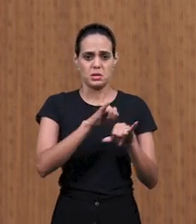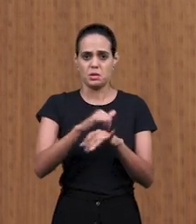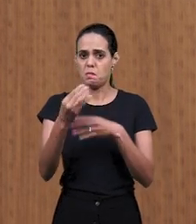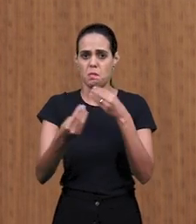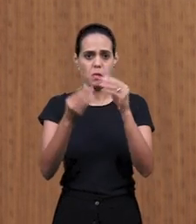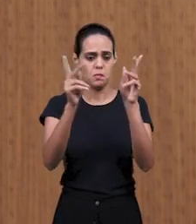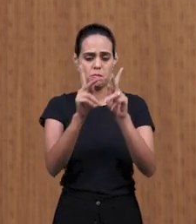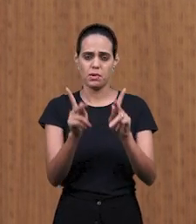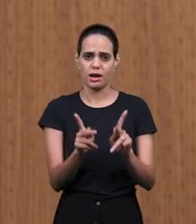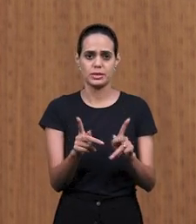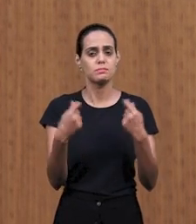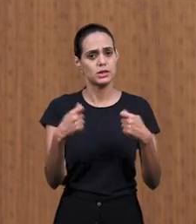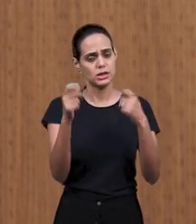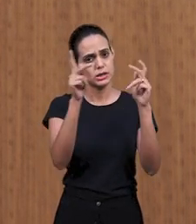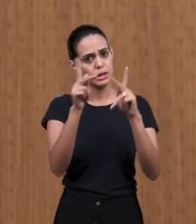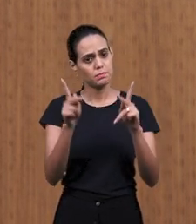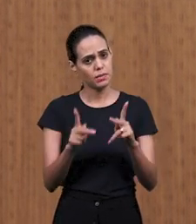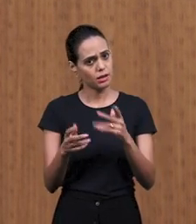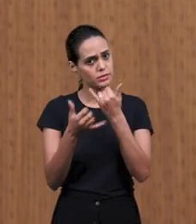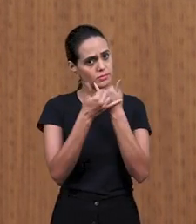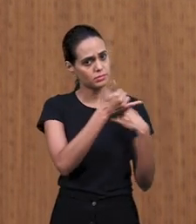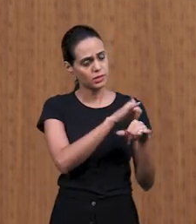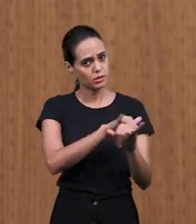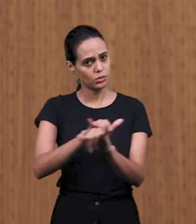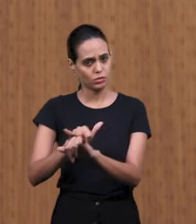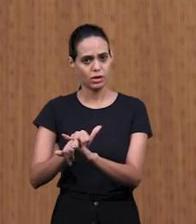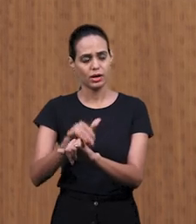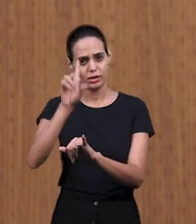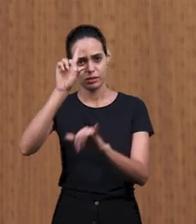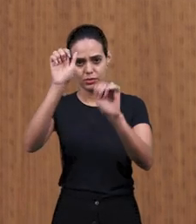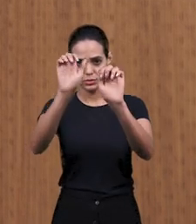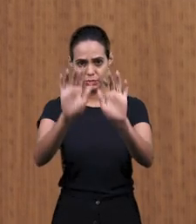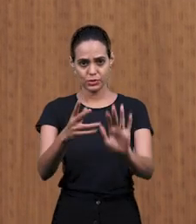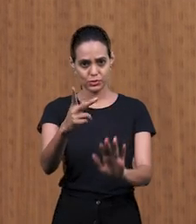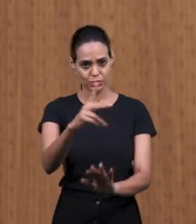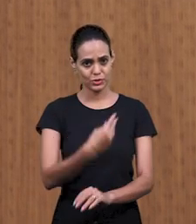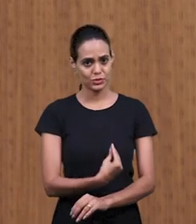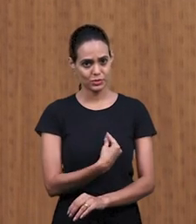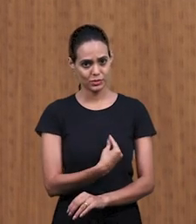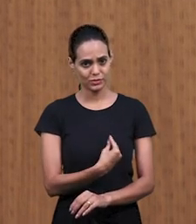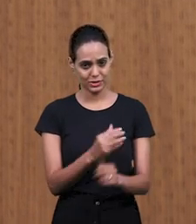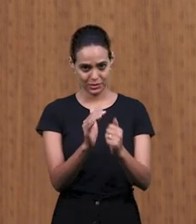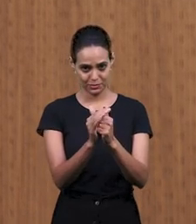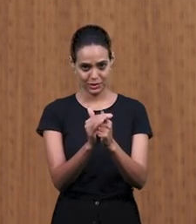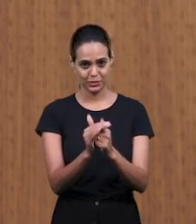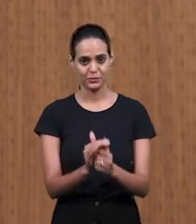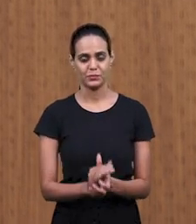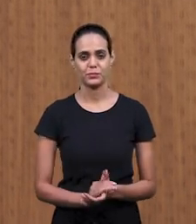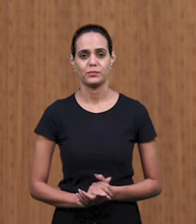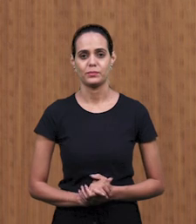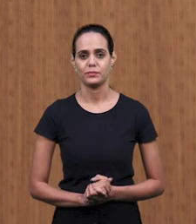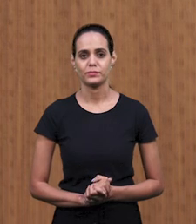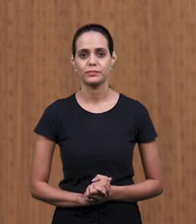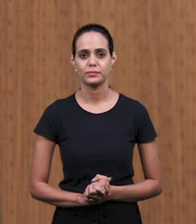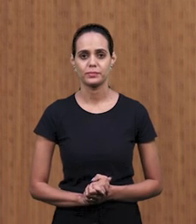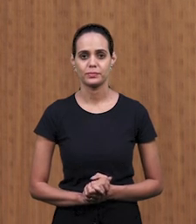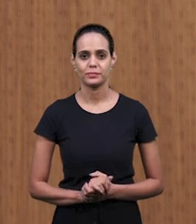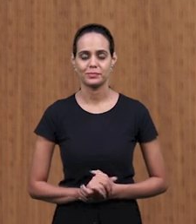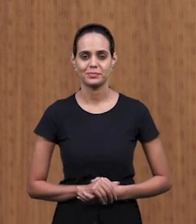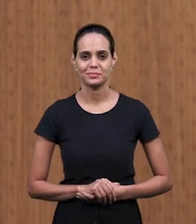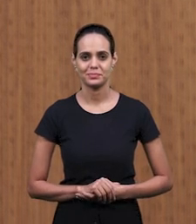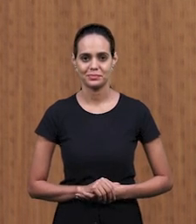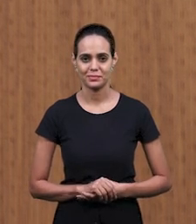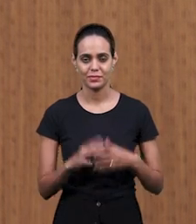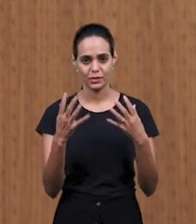родителей своих, и Господь благословит твою жизнь». Аминь. Давайте мы помолимся,